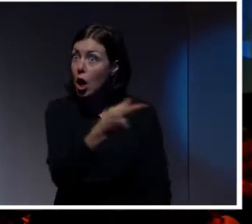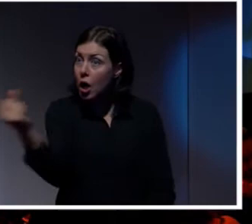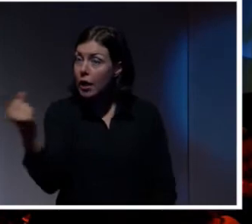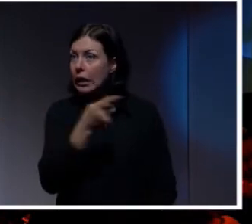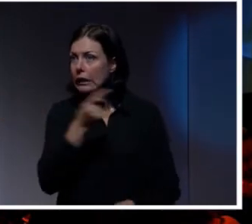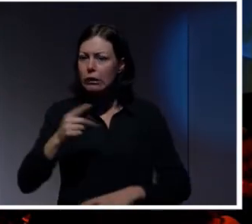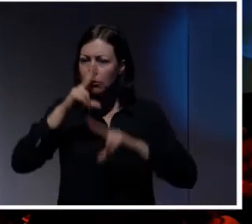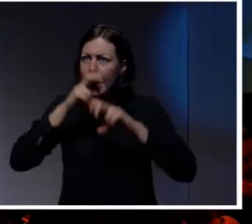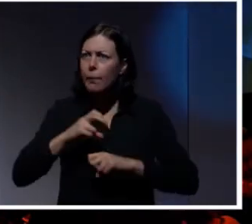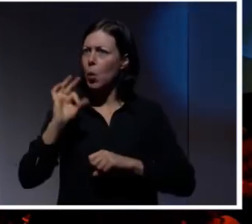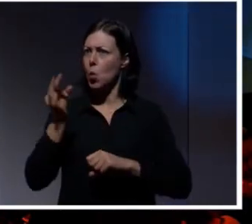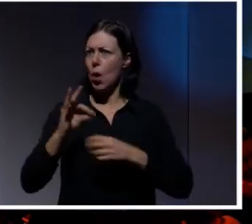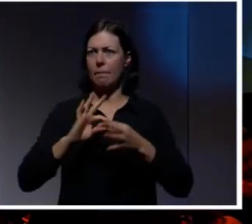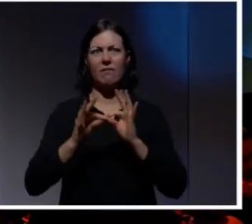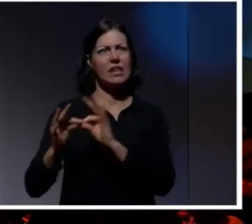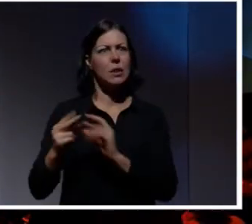på hur man fixar.